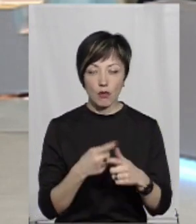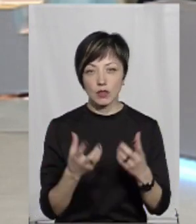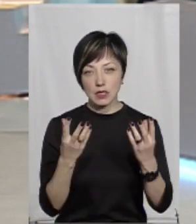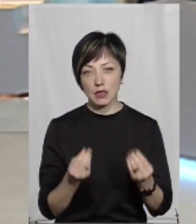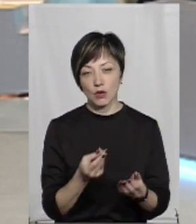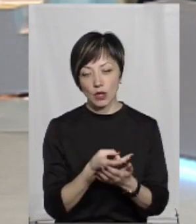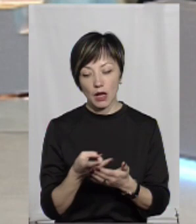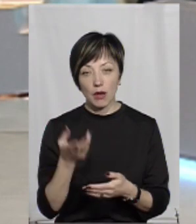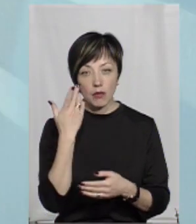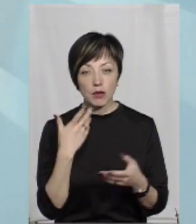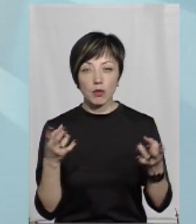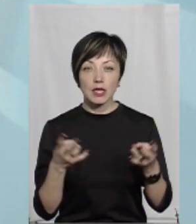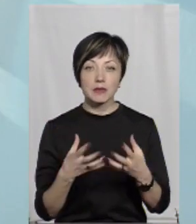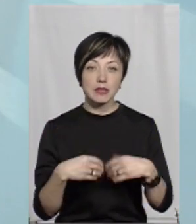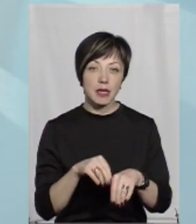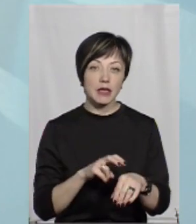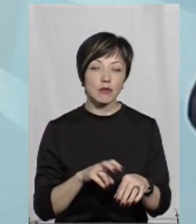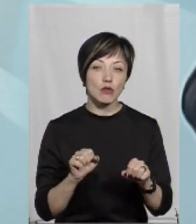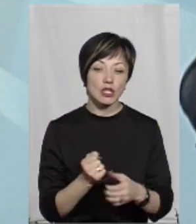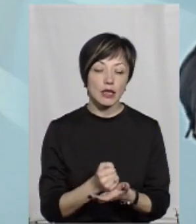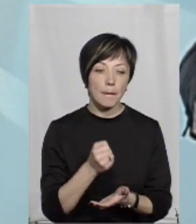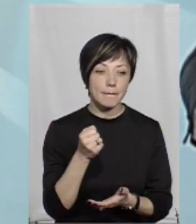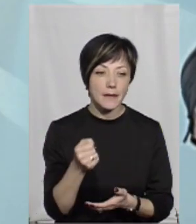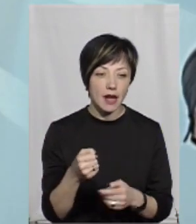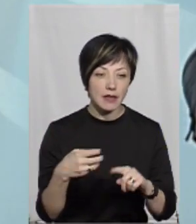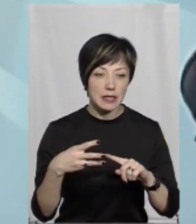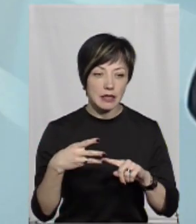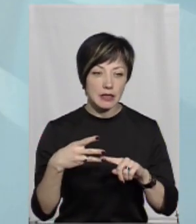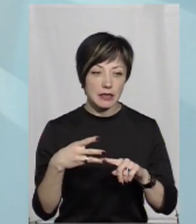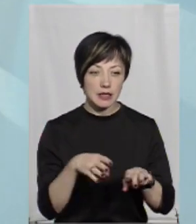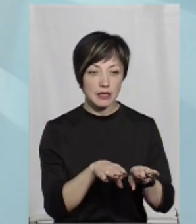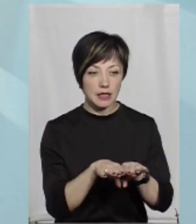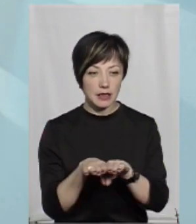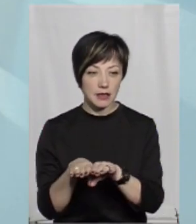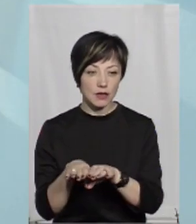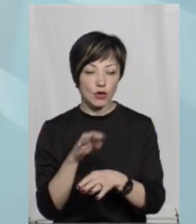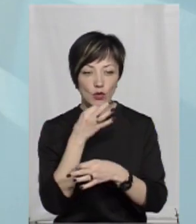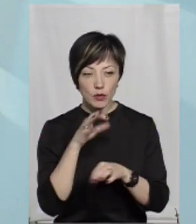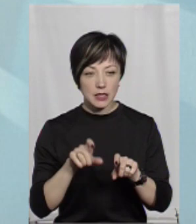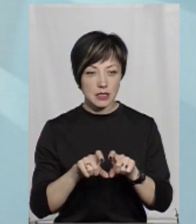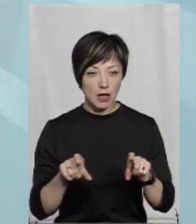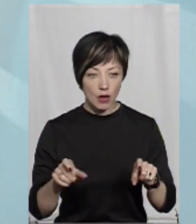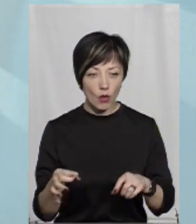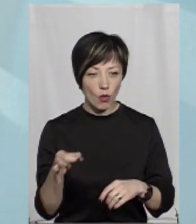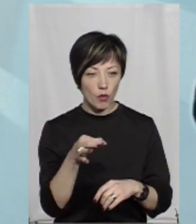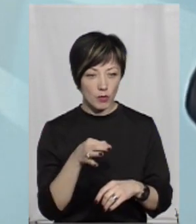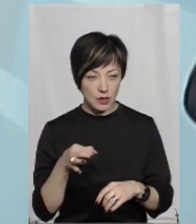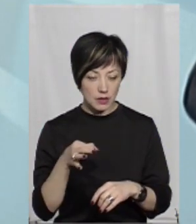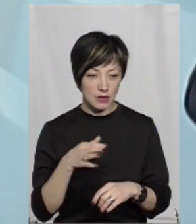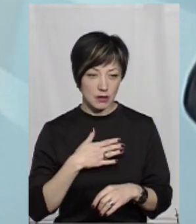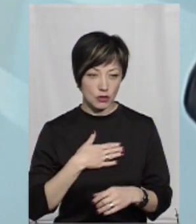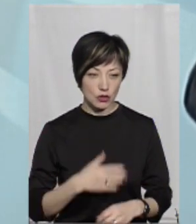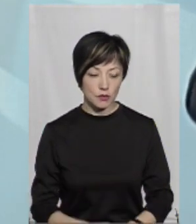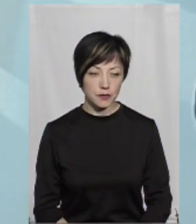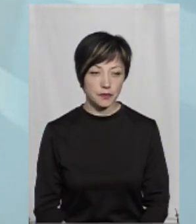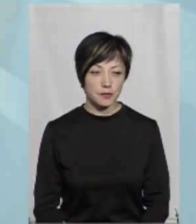стаціонарній. При потребі сімейній лікар може направити на третинний рівень, в будь-який заклад третинного рівня наш